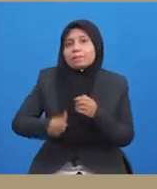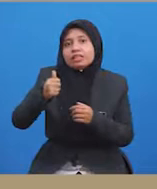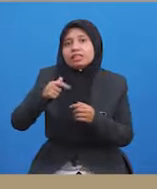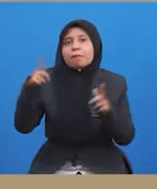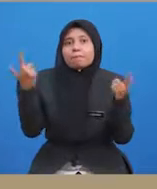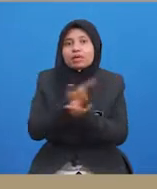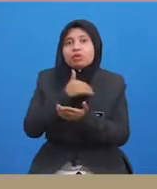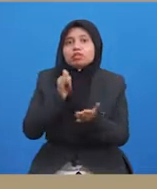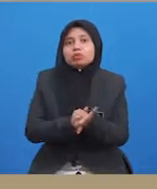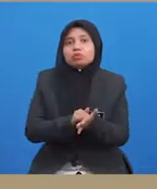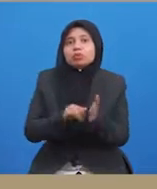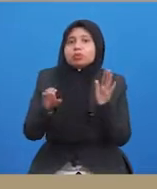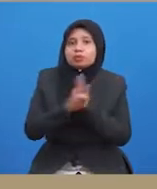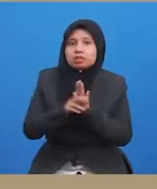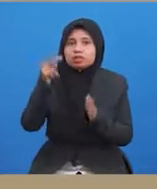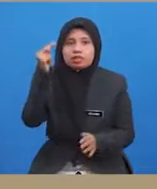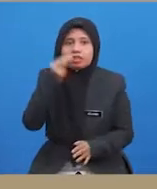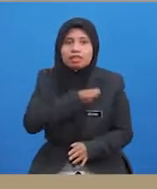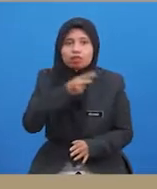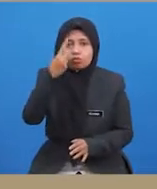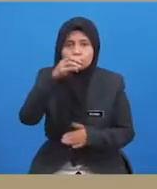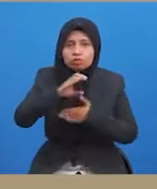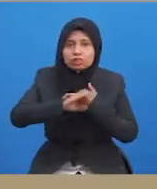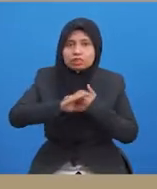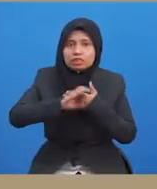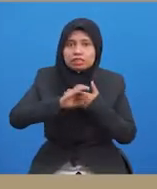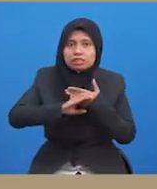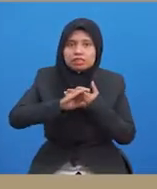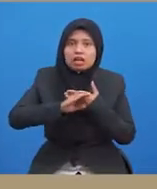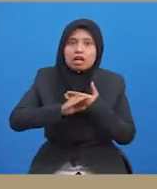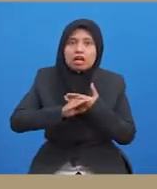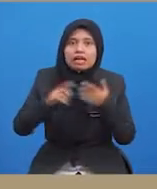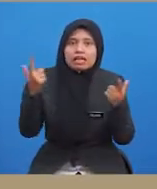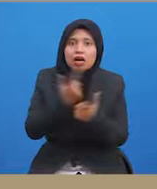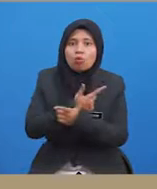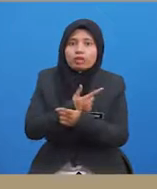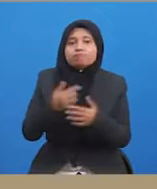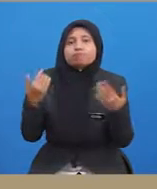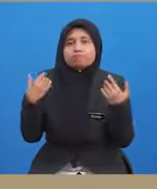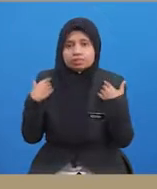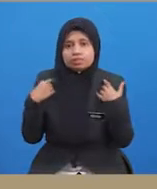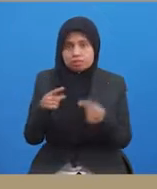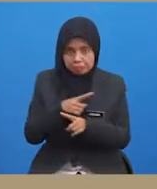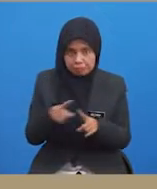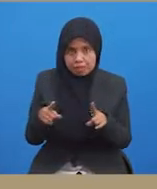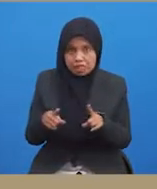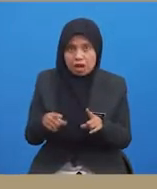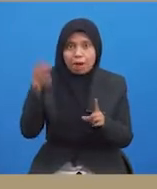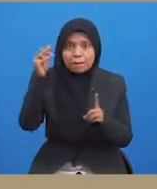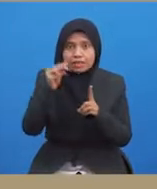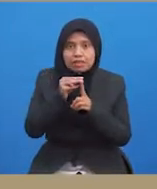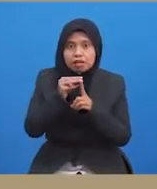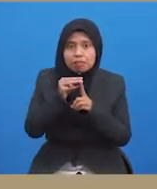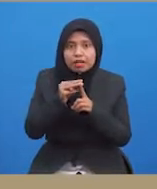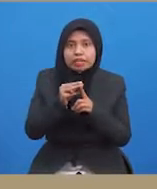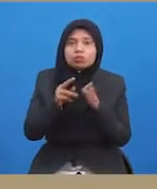Dalam contoh ini, niat untuk mencederakan penyerang pasukan lawan masih ada. Tetapi, matlamat utama